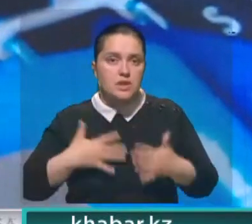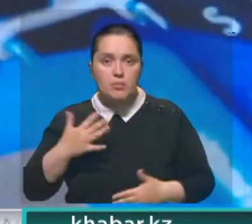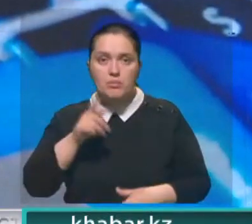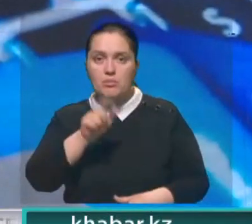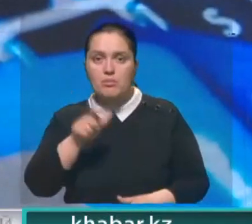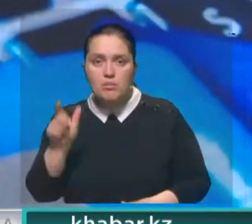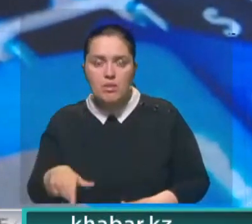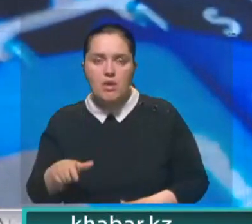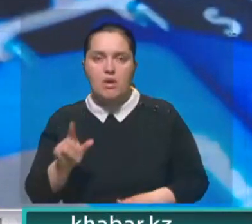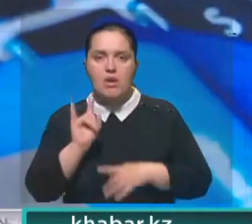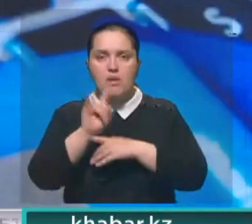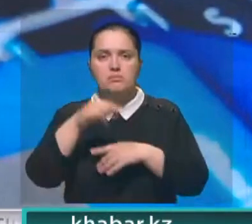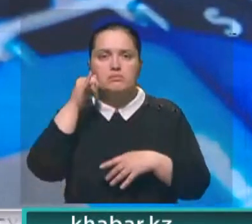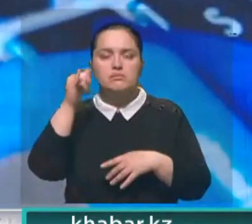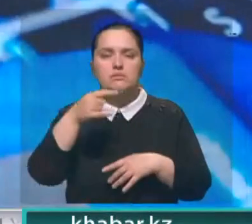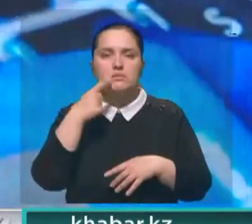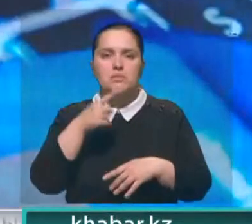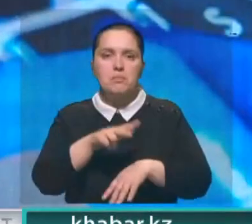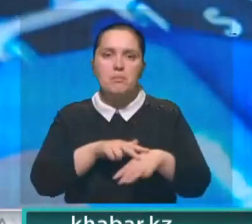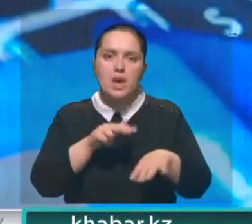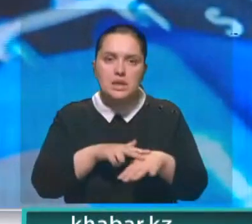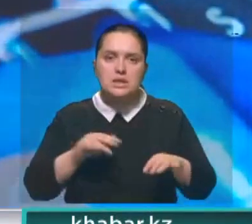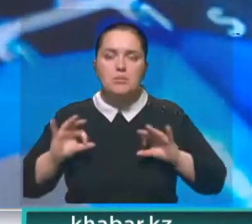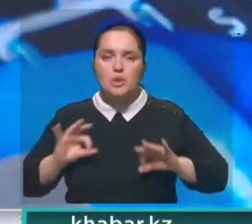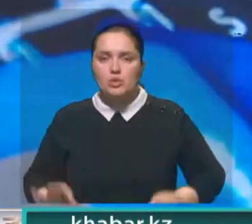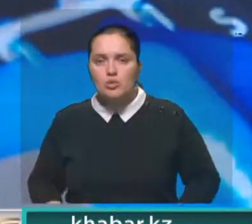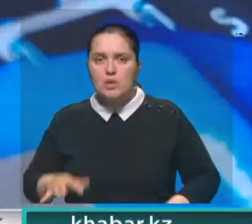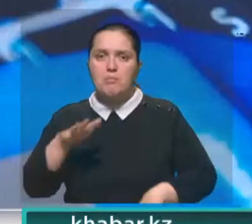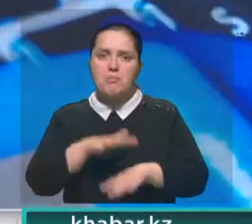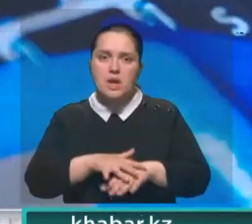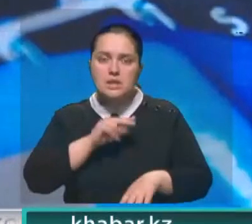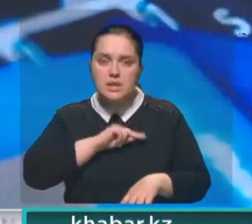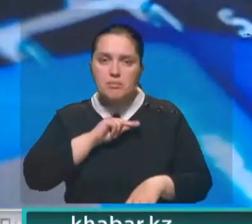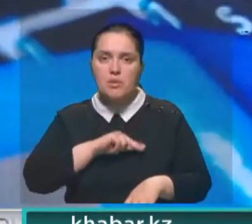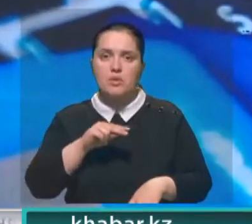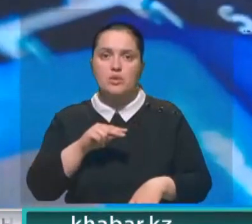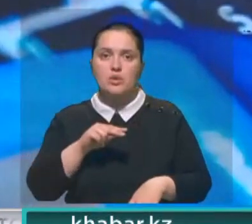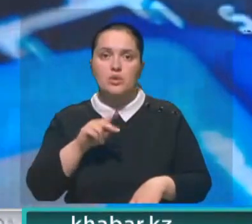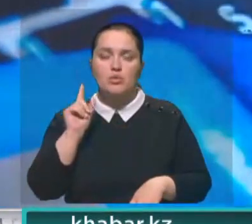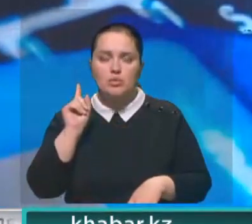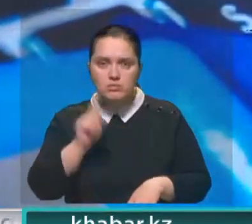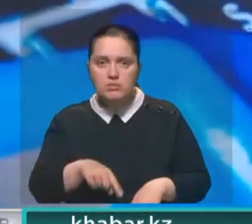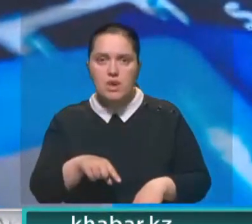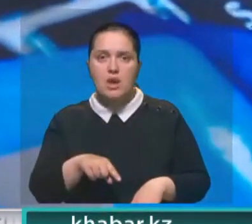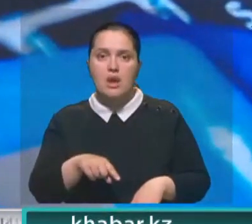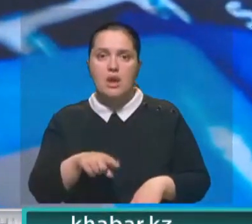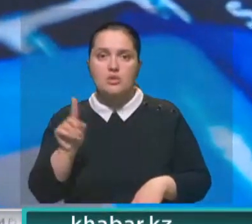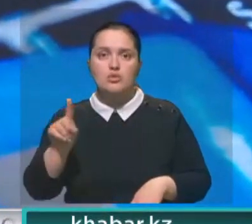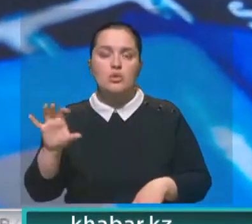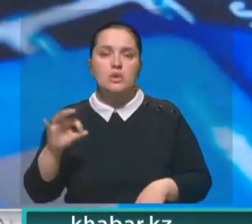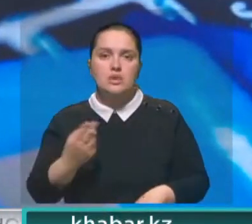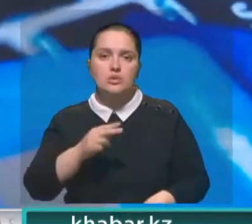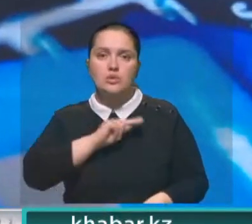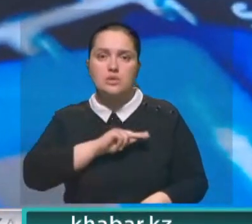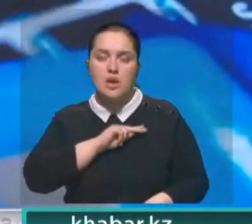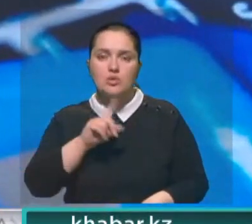Они вводят в заблуждение жителей, представляясь сотрудниками полиции, прокуратуры, банковскими служащими. А еще нередко уверяя,